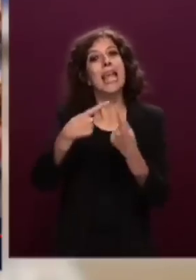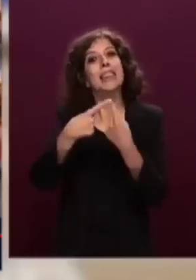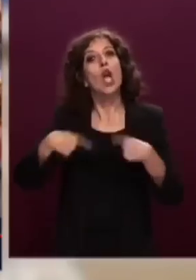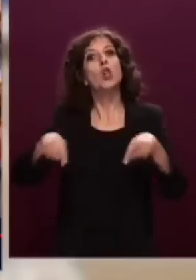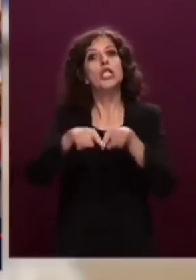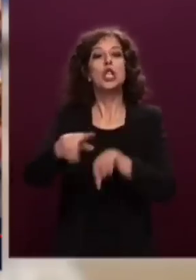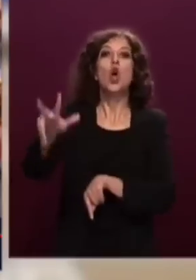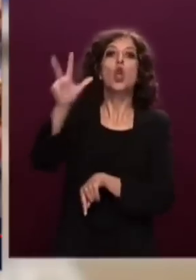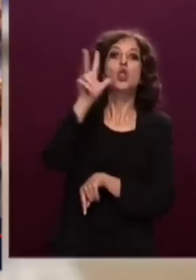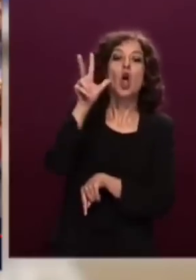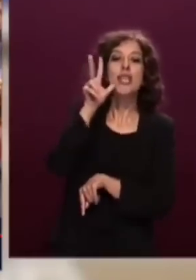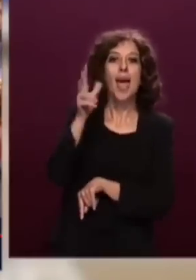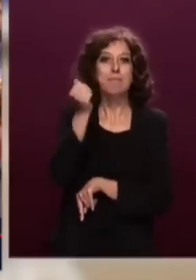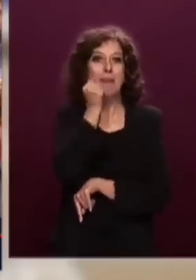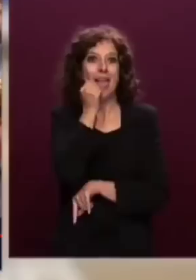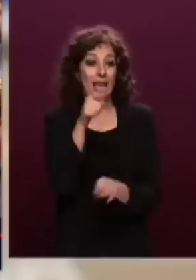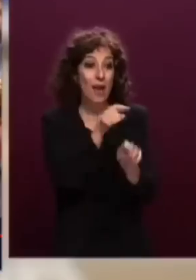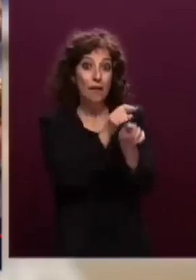Voi no.